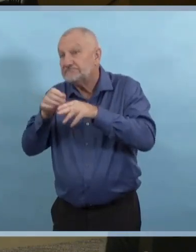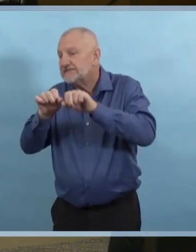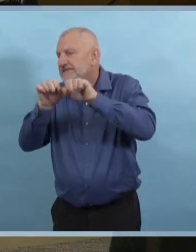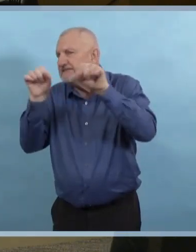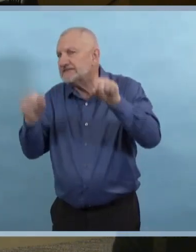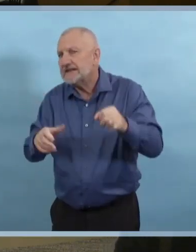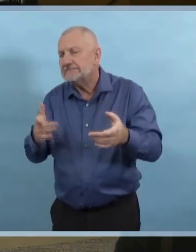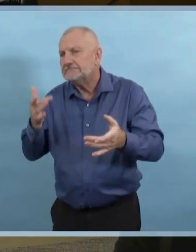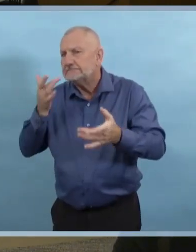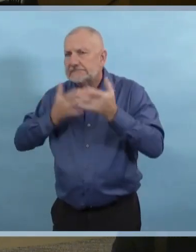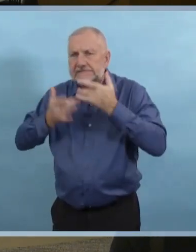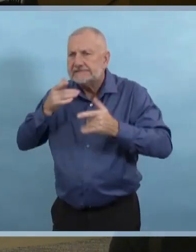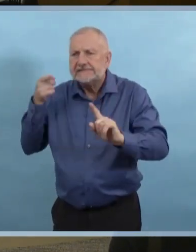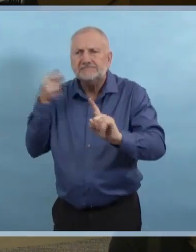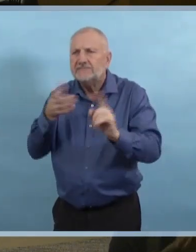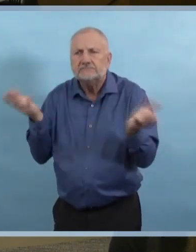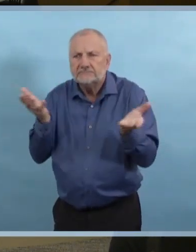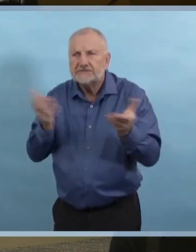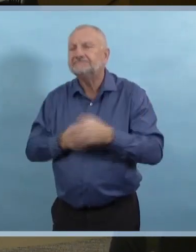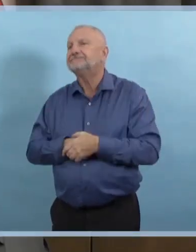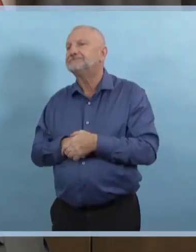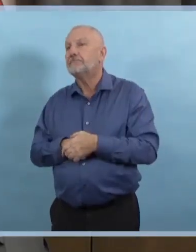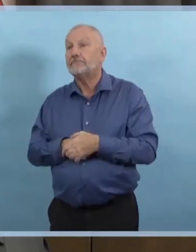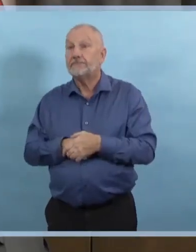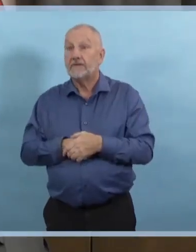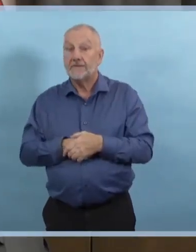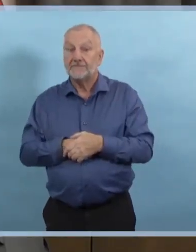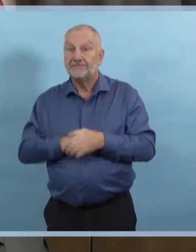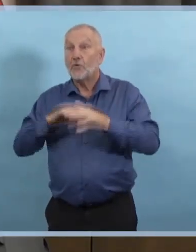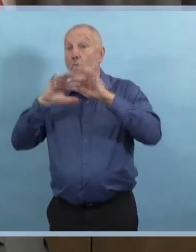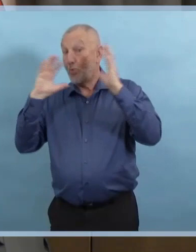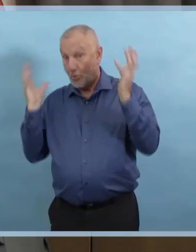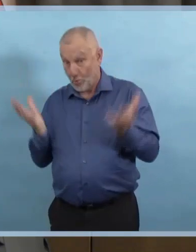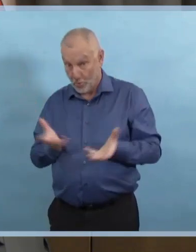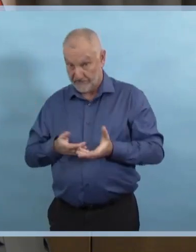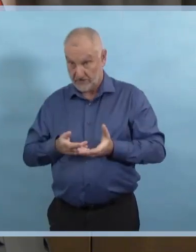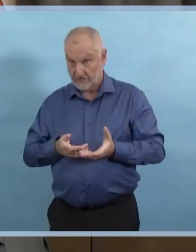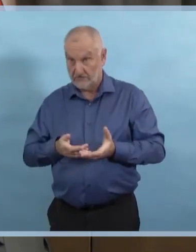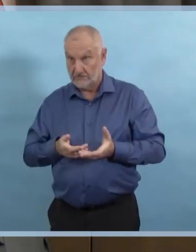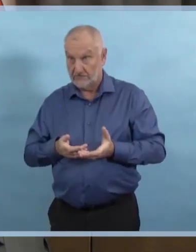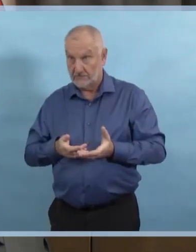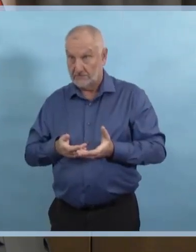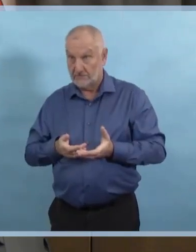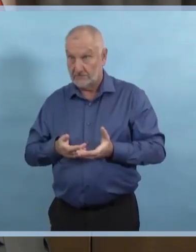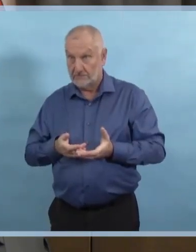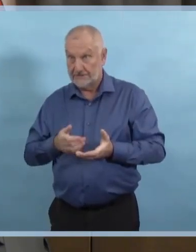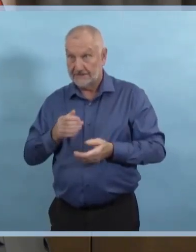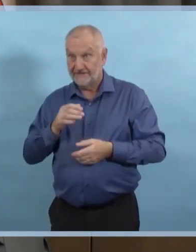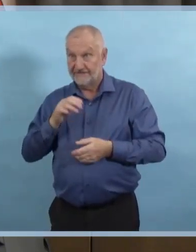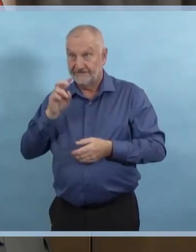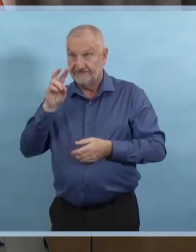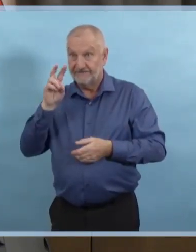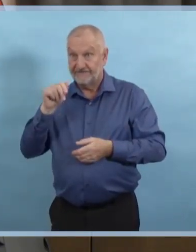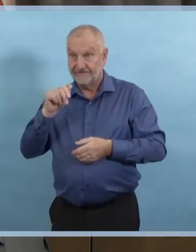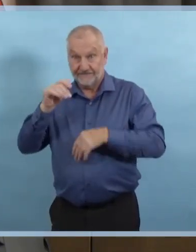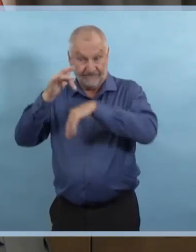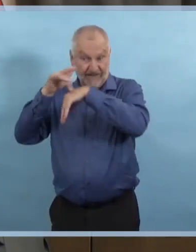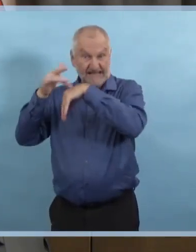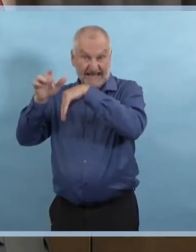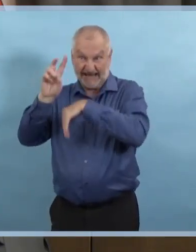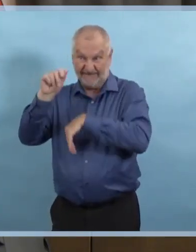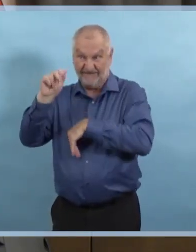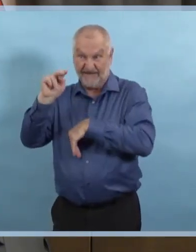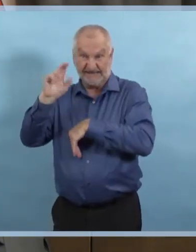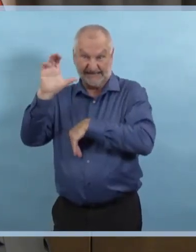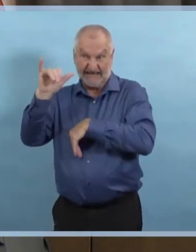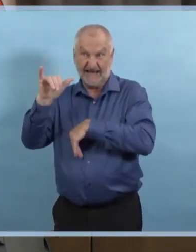Je peux vous dire que le taux de vacances, et je vais donner plus de détails mercredi, mais la vacance en ce qui concerne le personnel est beaucoup mieux que ce qu